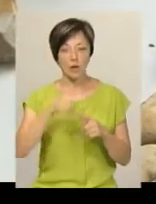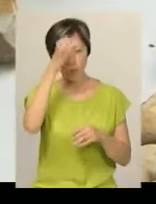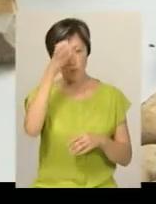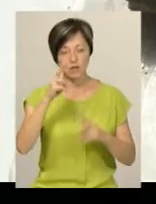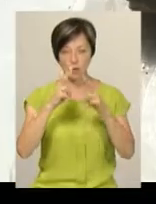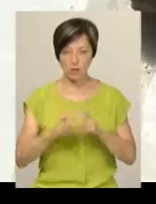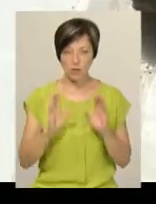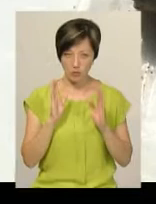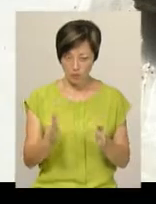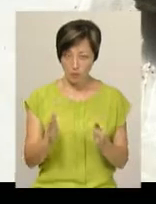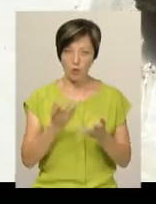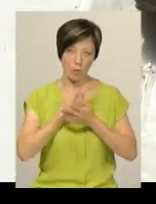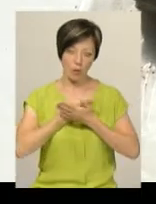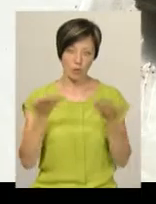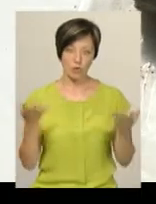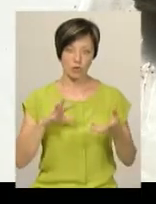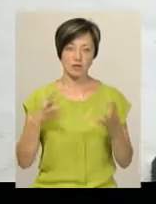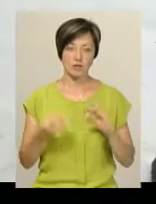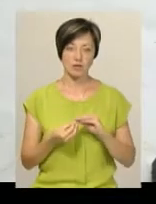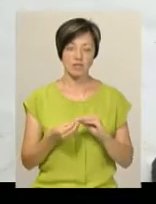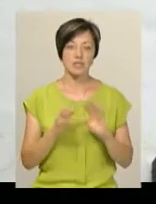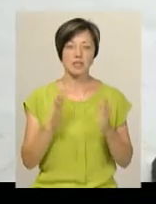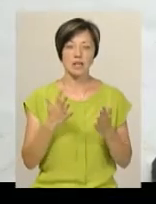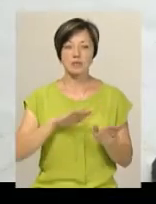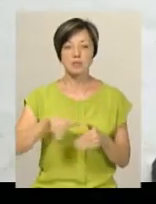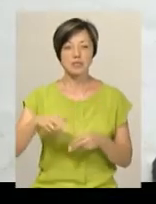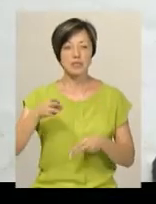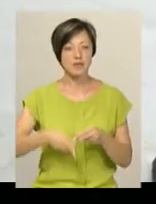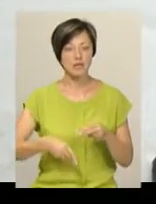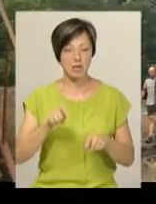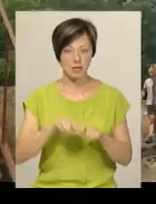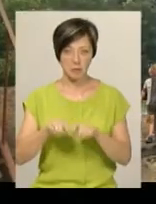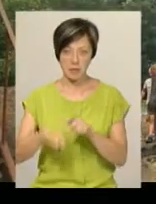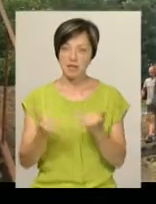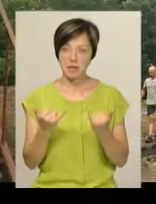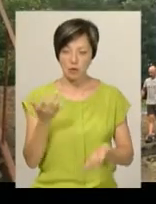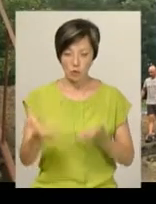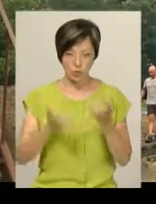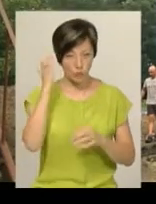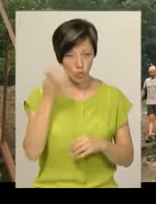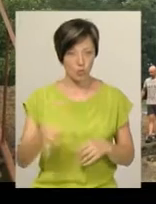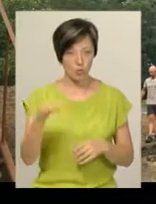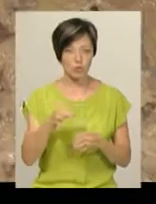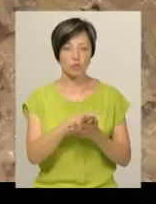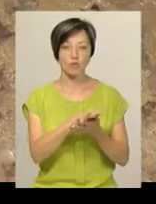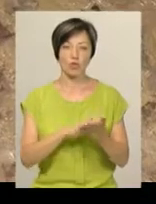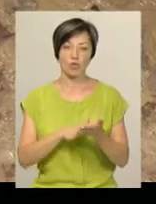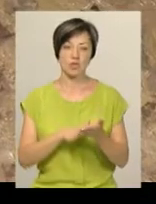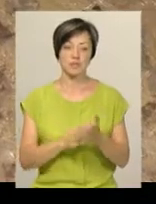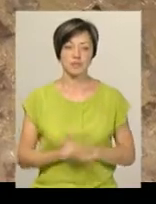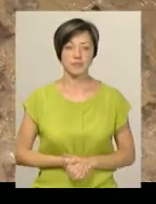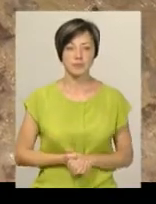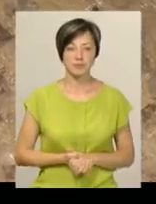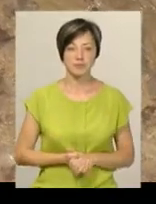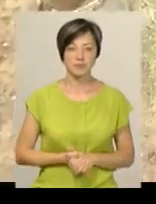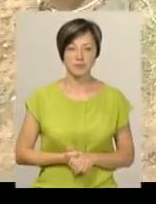досліджуватимуть, і тоді оприлюдніть висновки. Станеться це після завершення експедиції. Наразі ж розкопки в Чорному острові продовжуються. Світлана